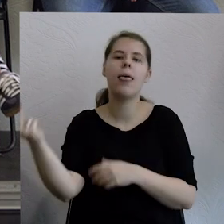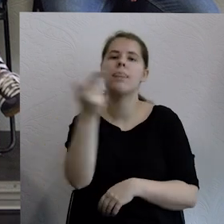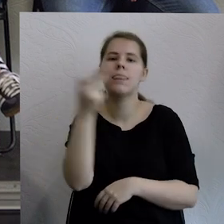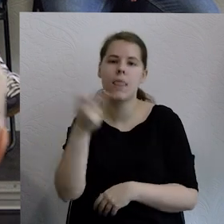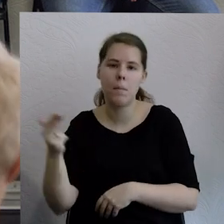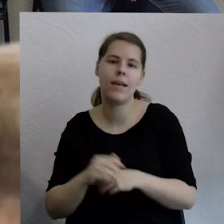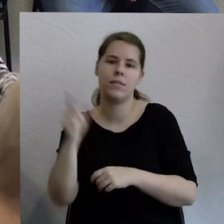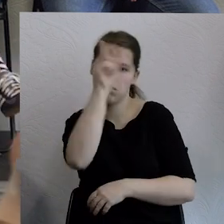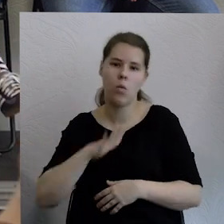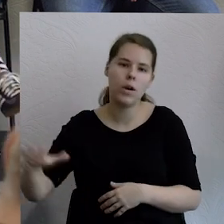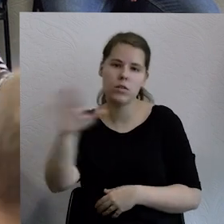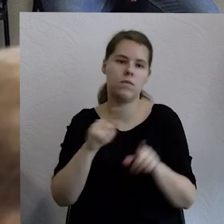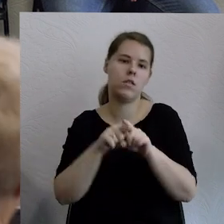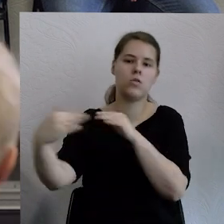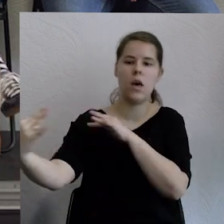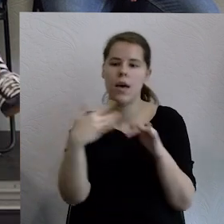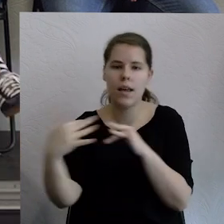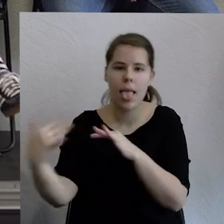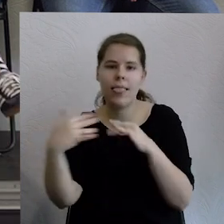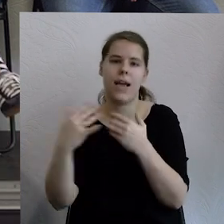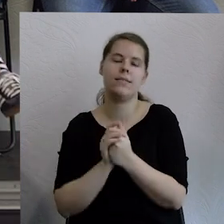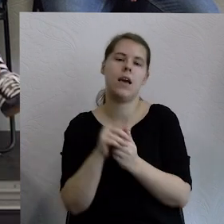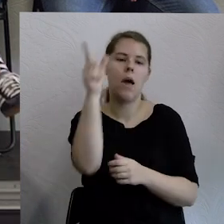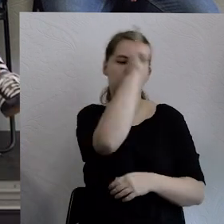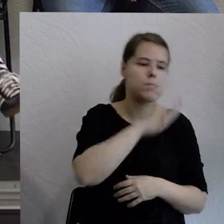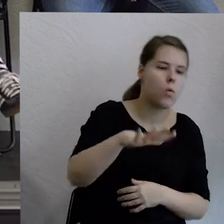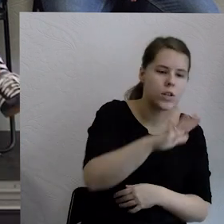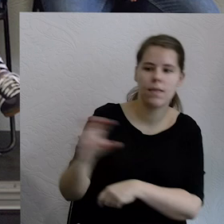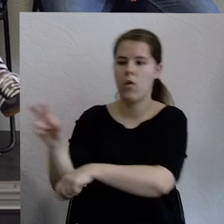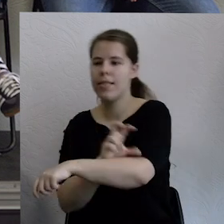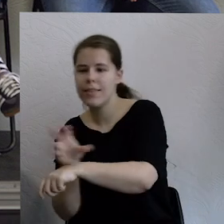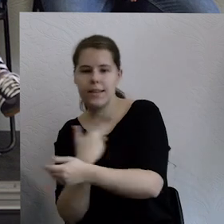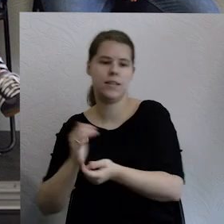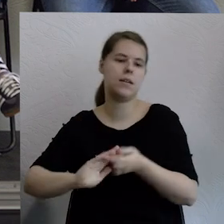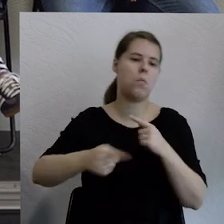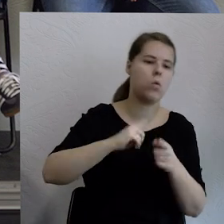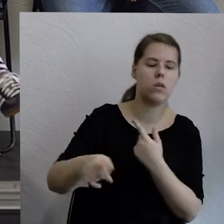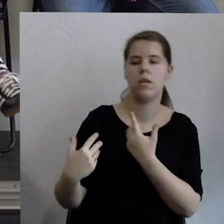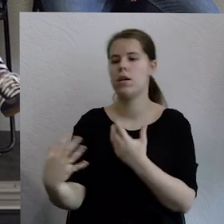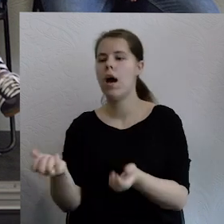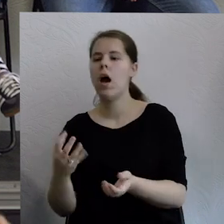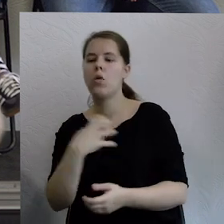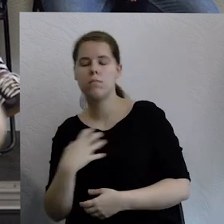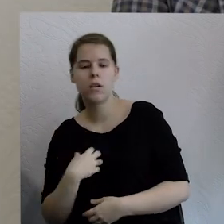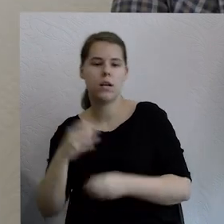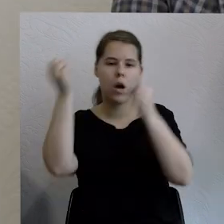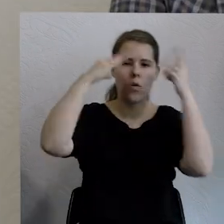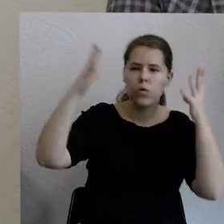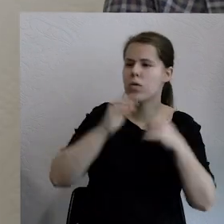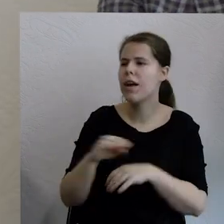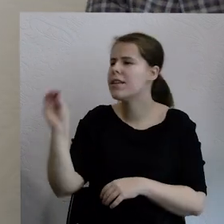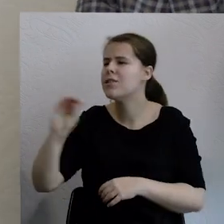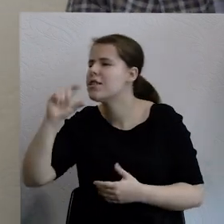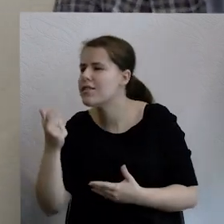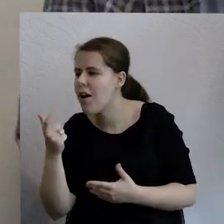cywilizacyjną oraz relacjami między nauką, techniką, polityką, gospodarką, kulturą, życiem społecznym. Nie wiem co tam jeszcze można by